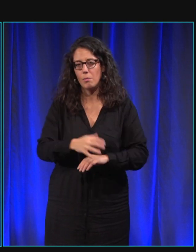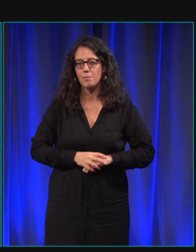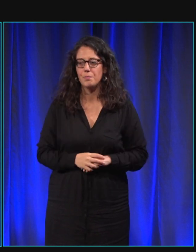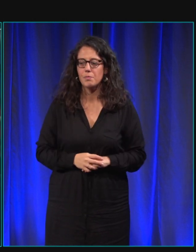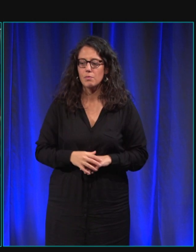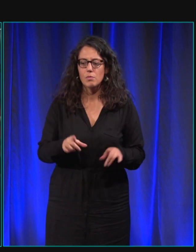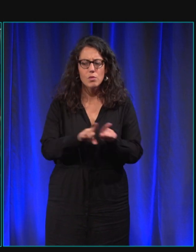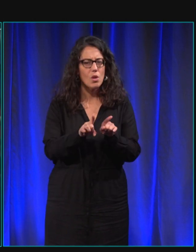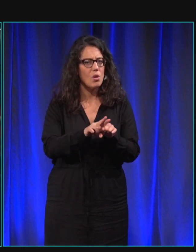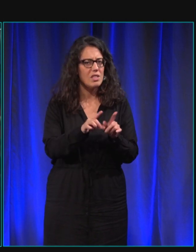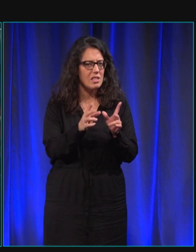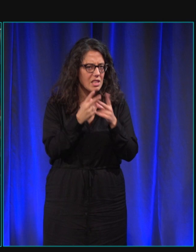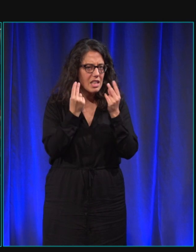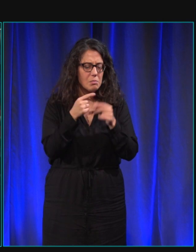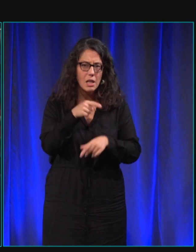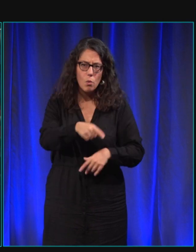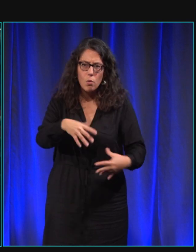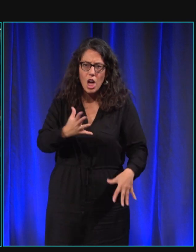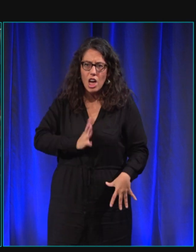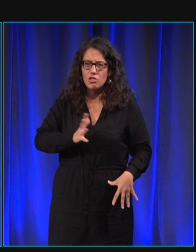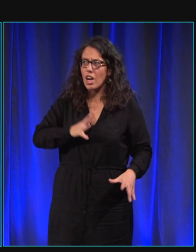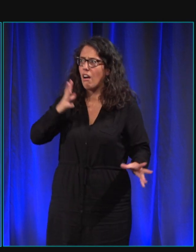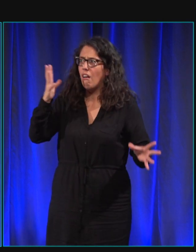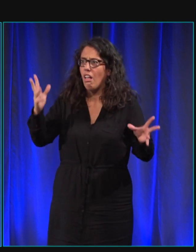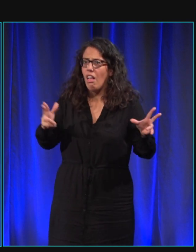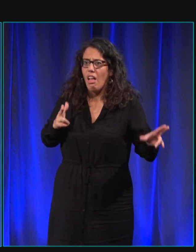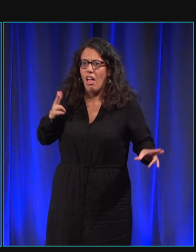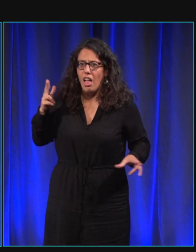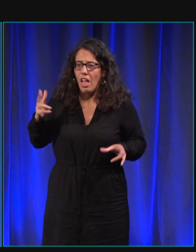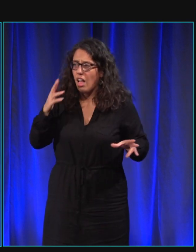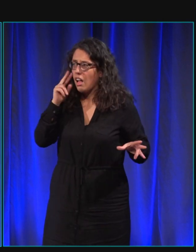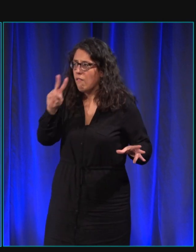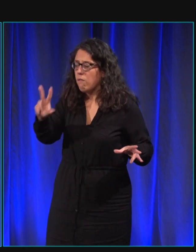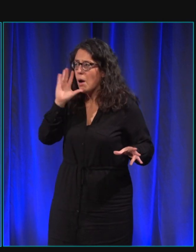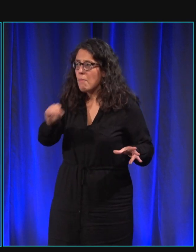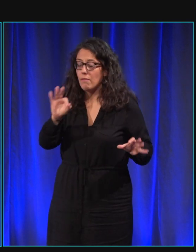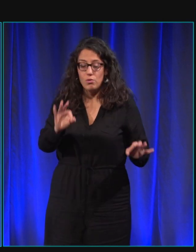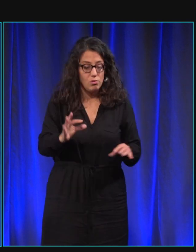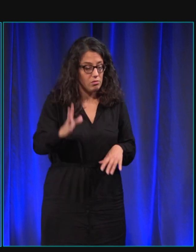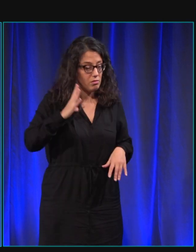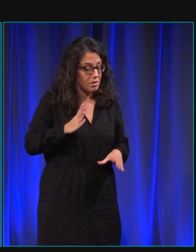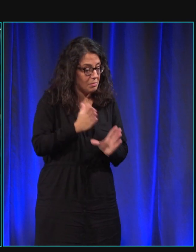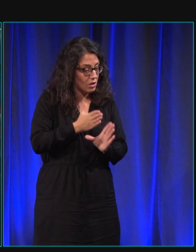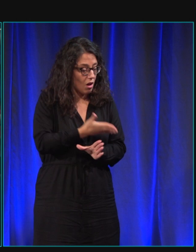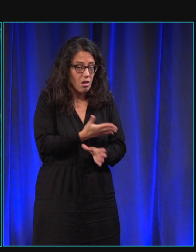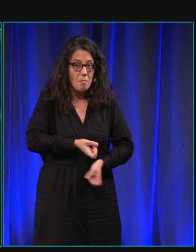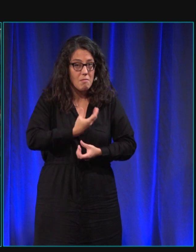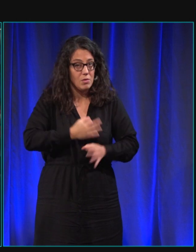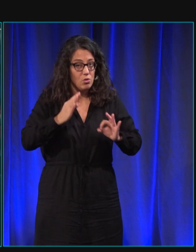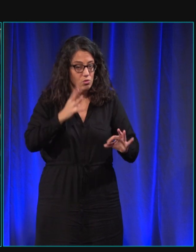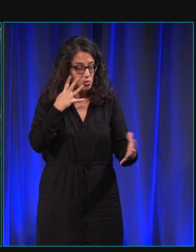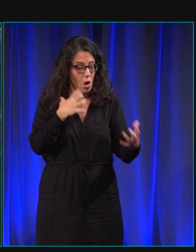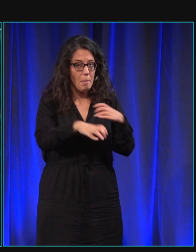dit aussi sur la détresse de votre chien qui illustre très bien ce qu'a dit Sarah Jana en poing en bulle voilà sur l'empathie qui pouvait